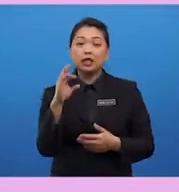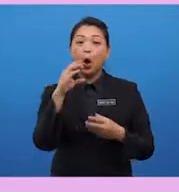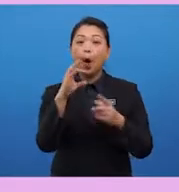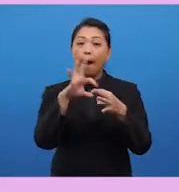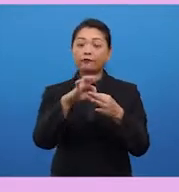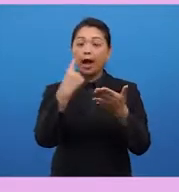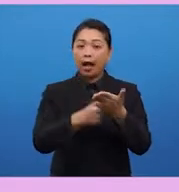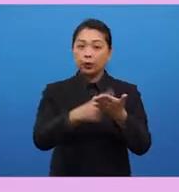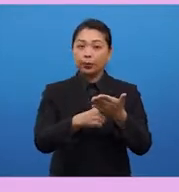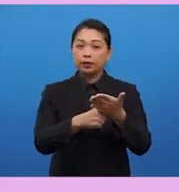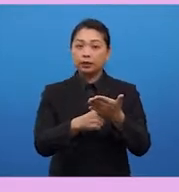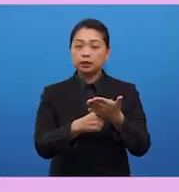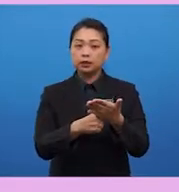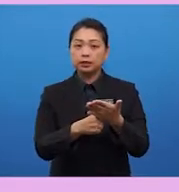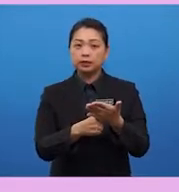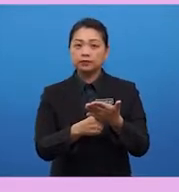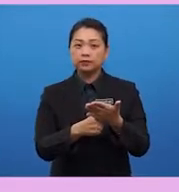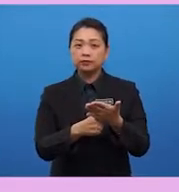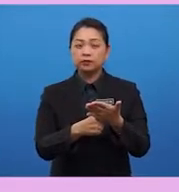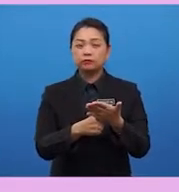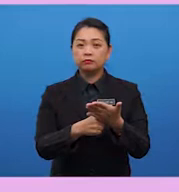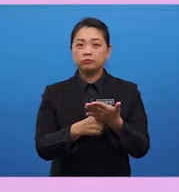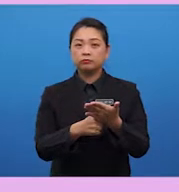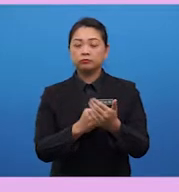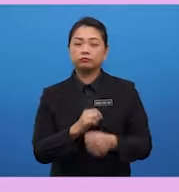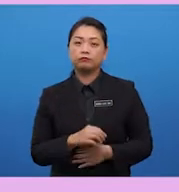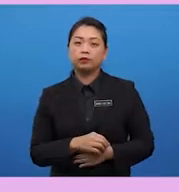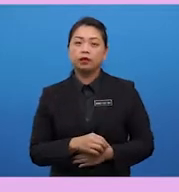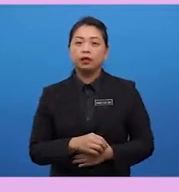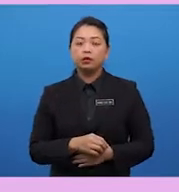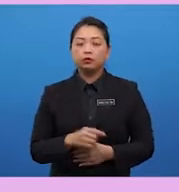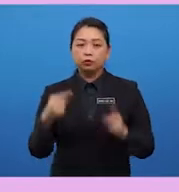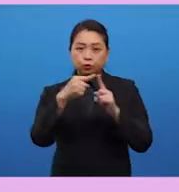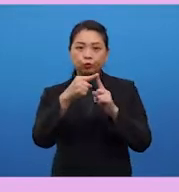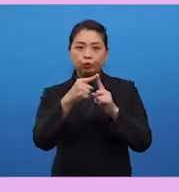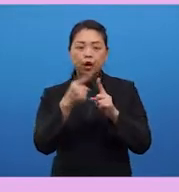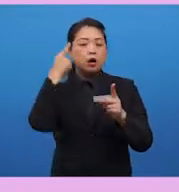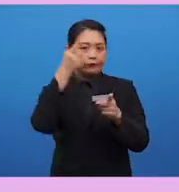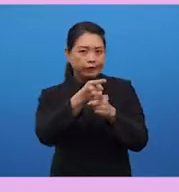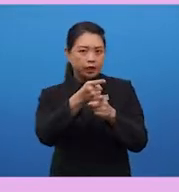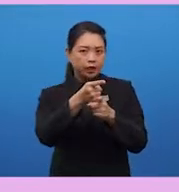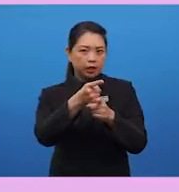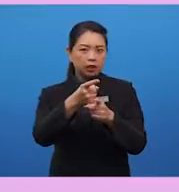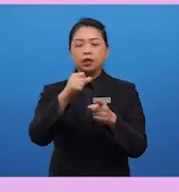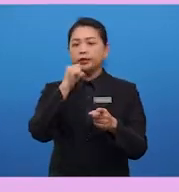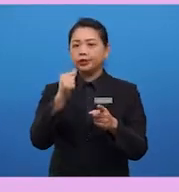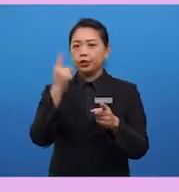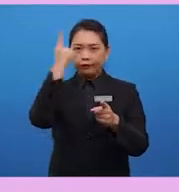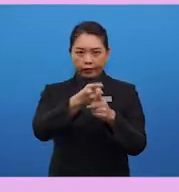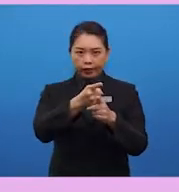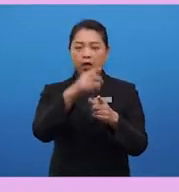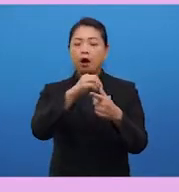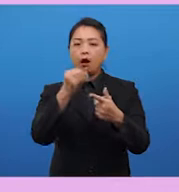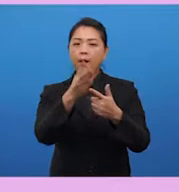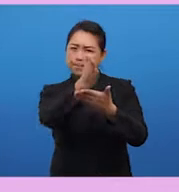second reason to either to agree, disagree, or partially agree.